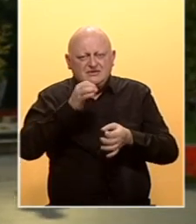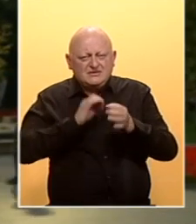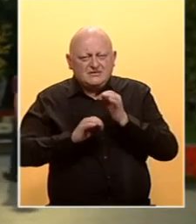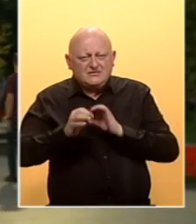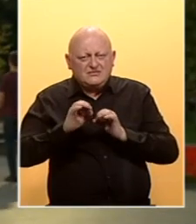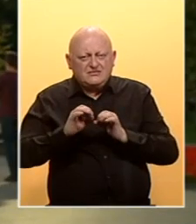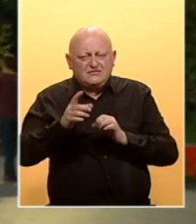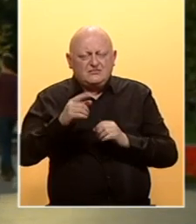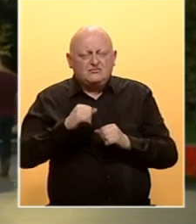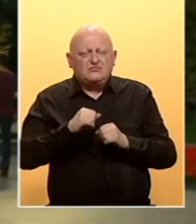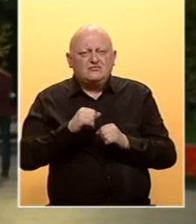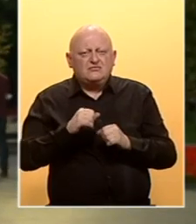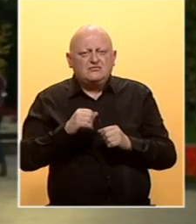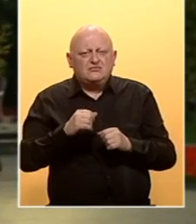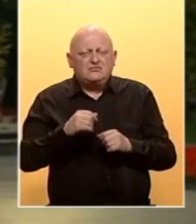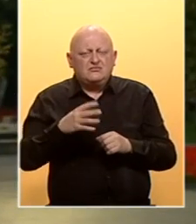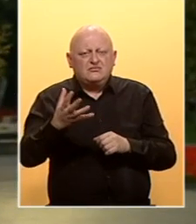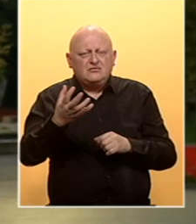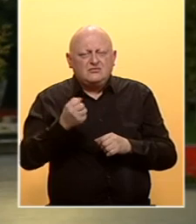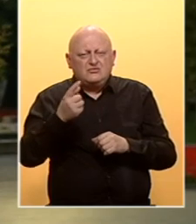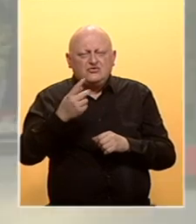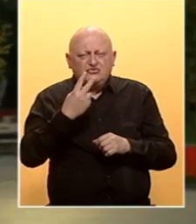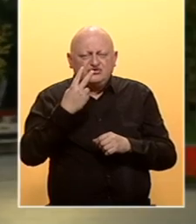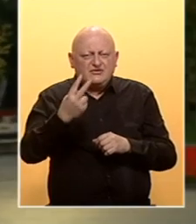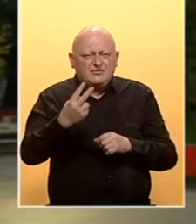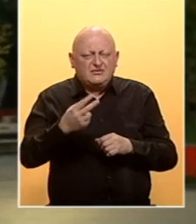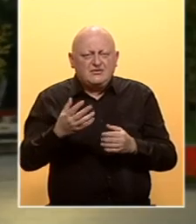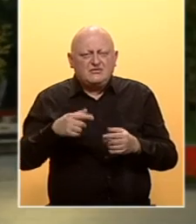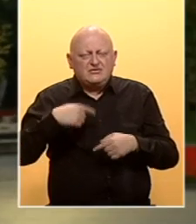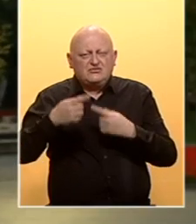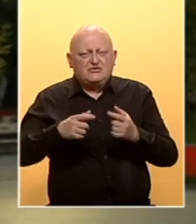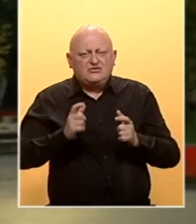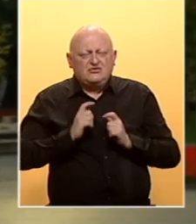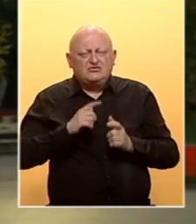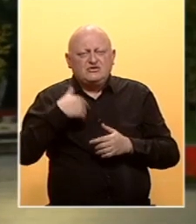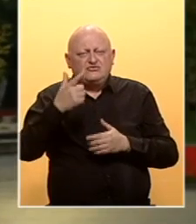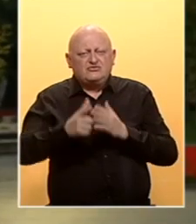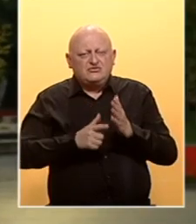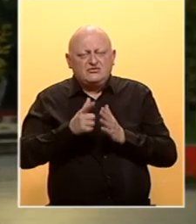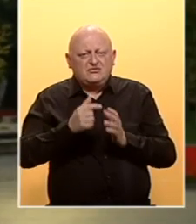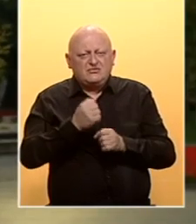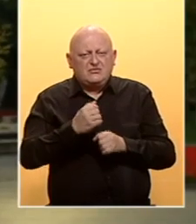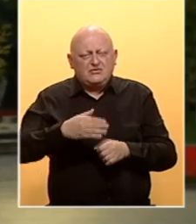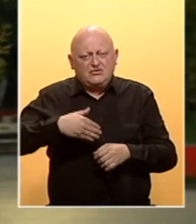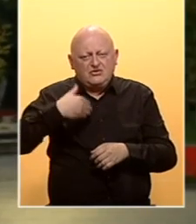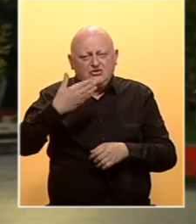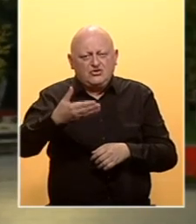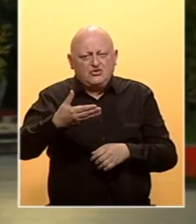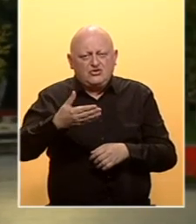samih pacijenata boljeg virusom korona sigurno će da uzeti i to razmatranje. Također očekujemo u naravnom periodu da se uradi dodatna